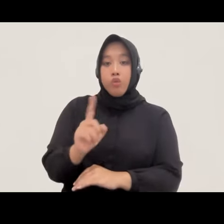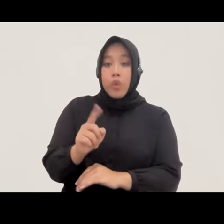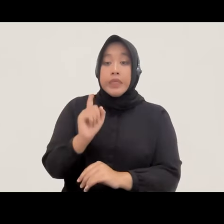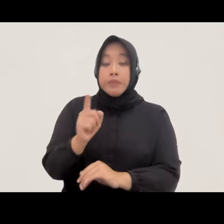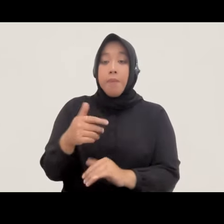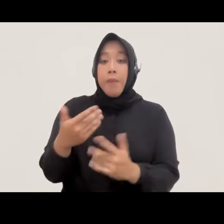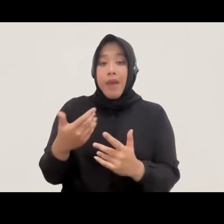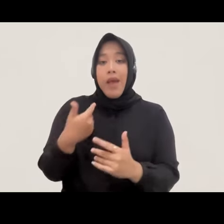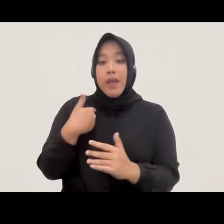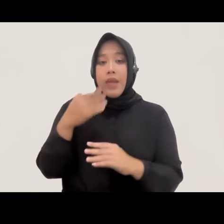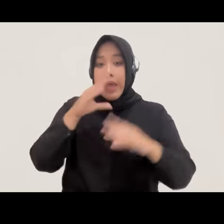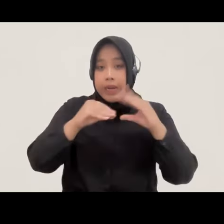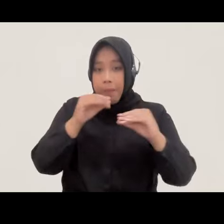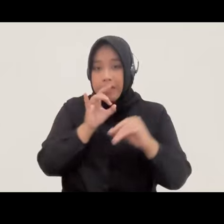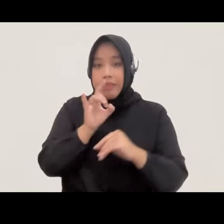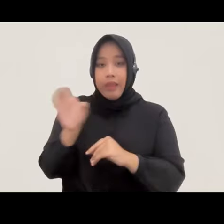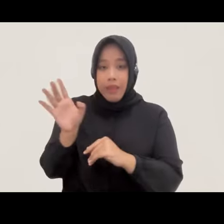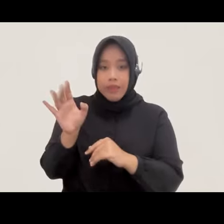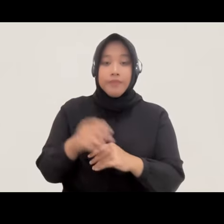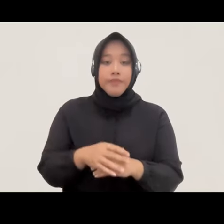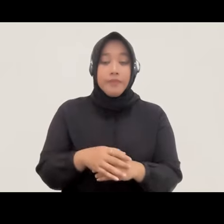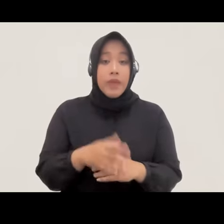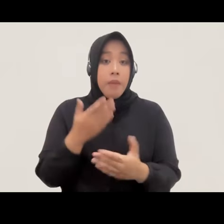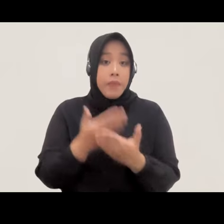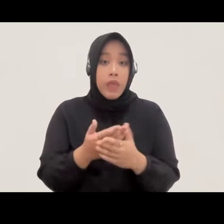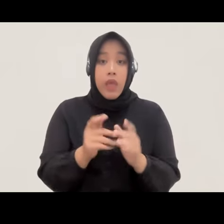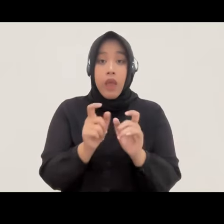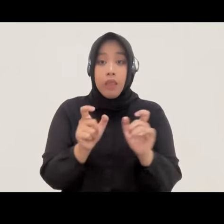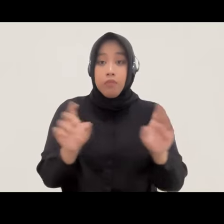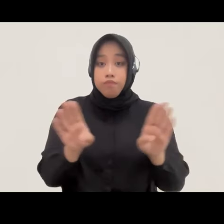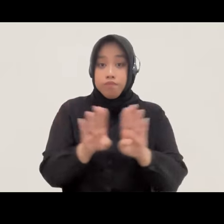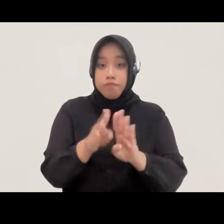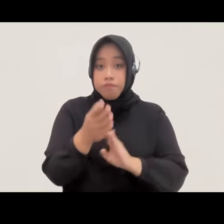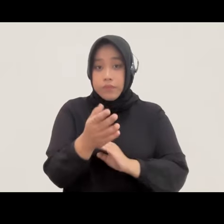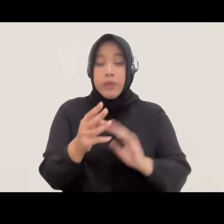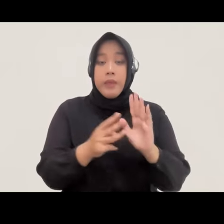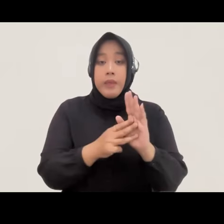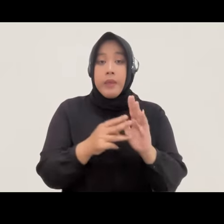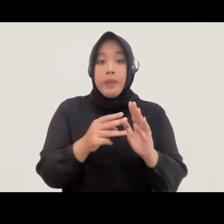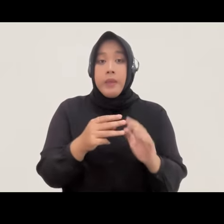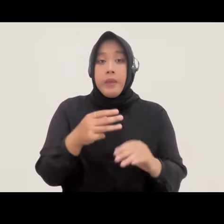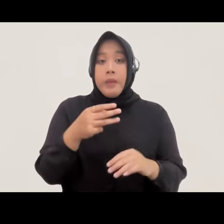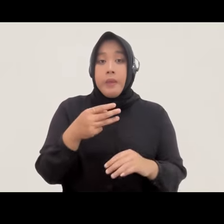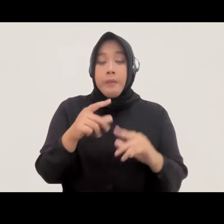ada rapat lain mungkin boleh minta closing statement dari Mbak Maidina terlebih dahulu